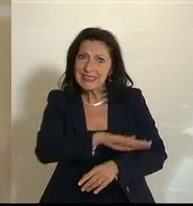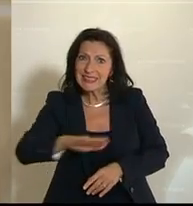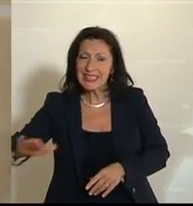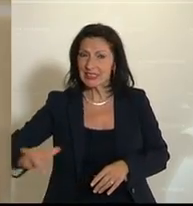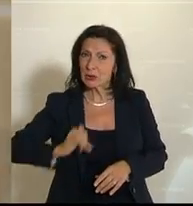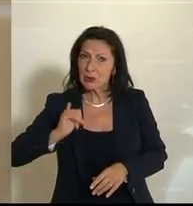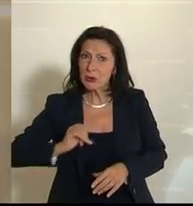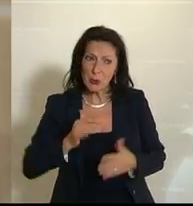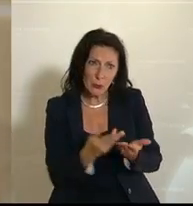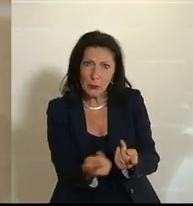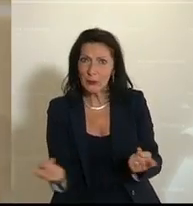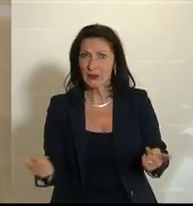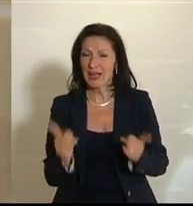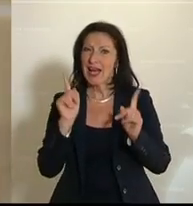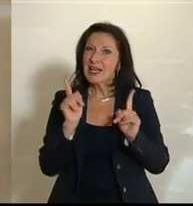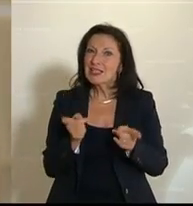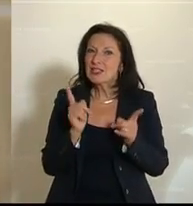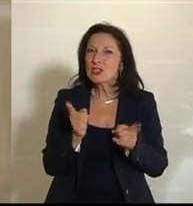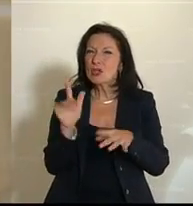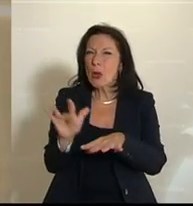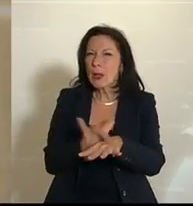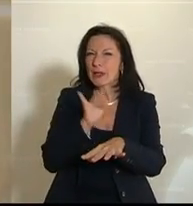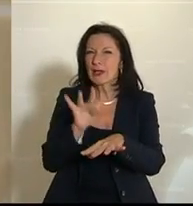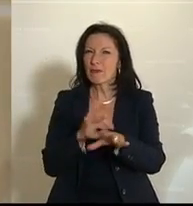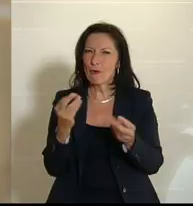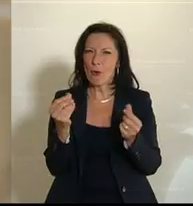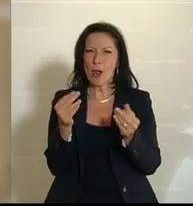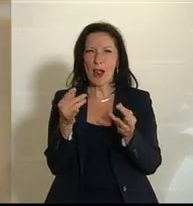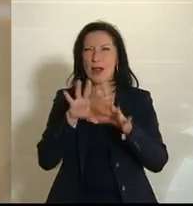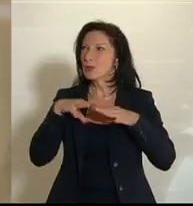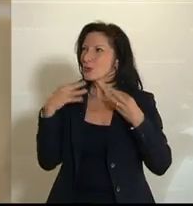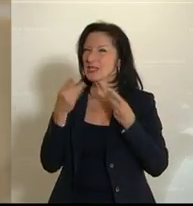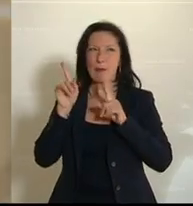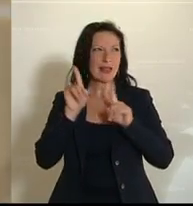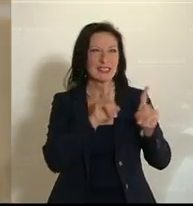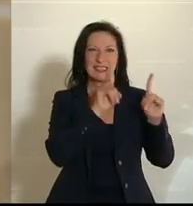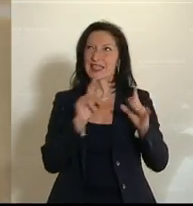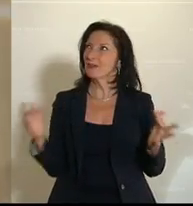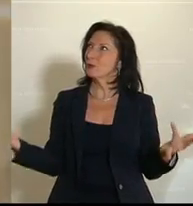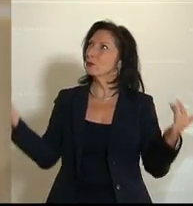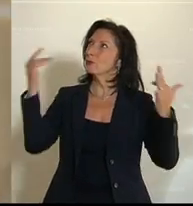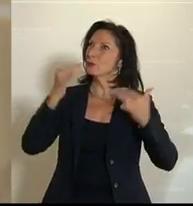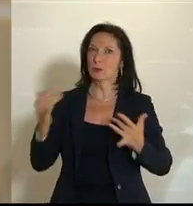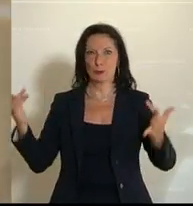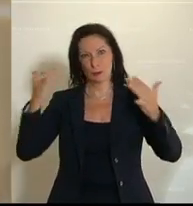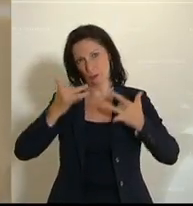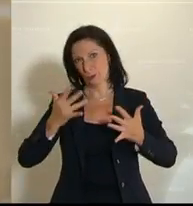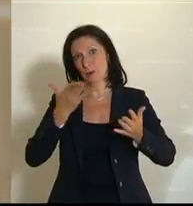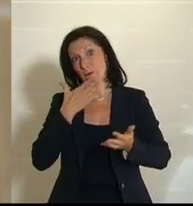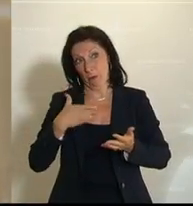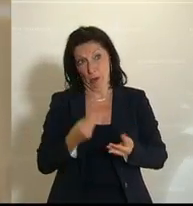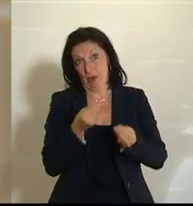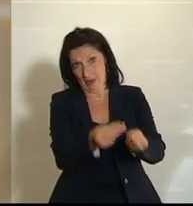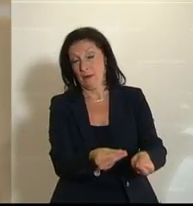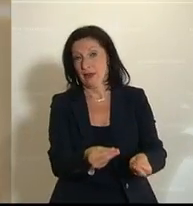sozusagen, auch diese tolle, fantastische Emotion und Energie des gemeinsamen Singens zu entdecken. Und die vielfältigen